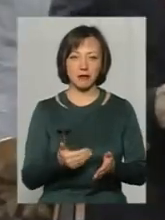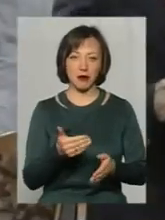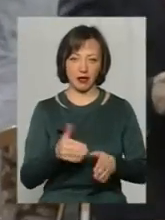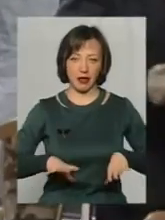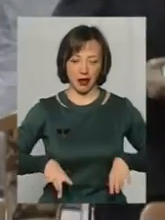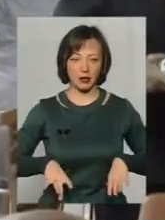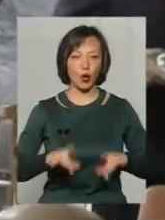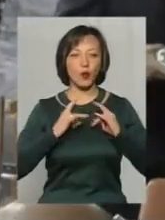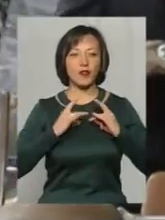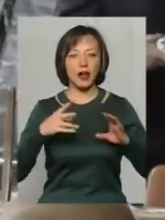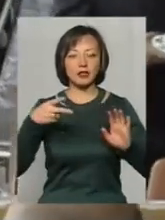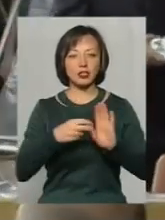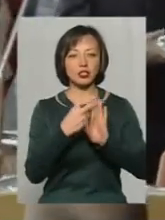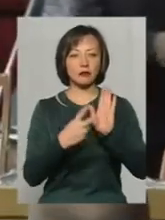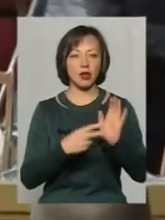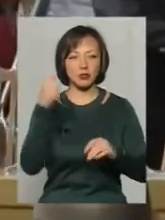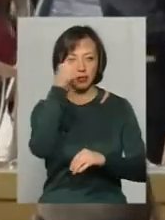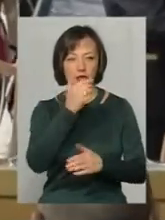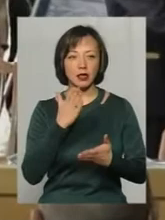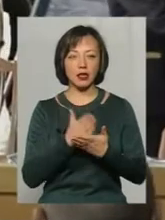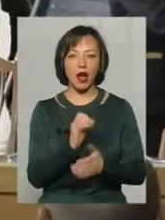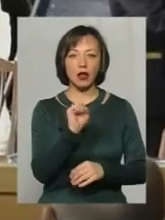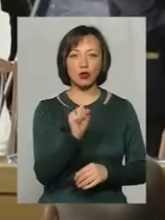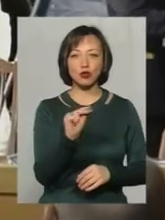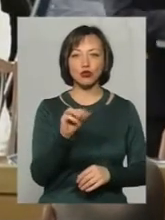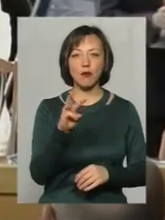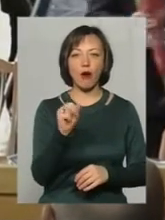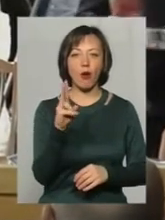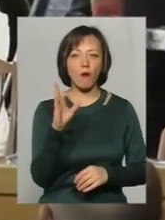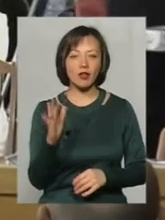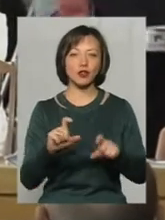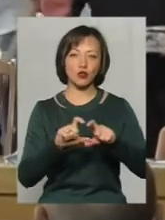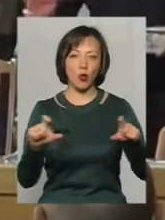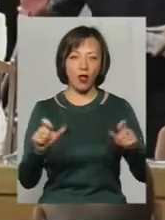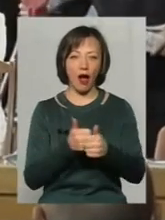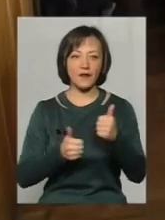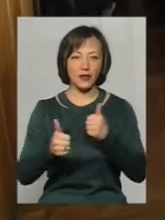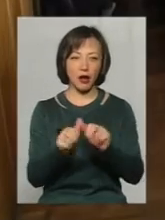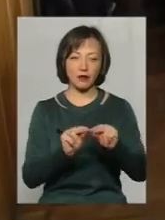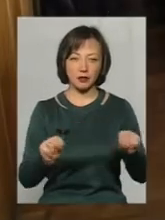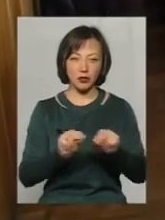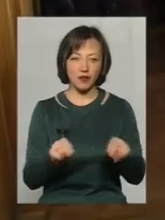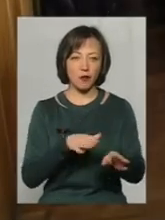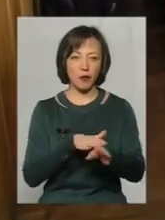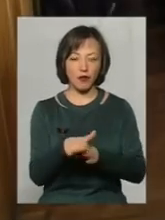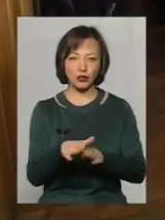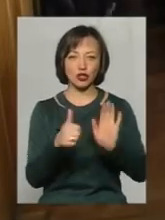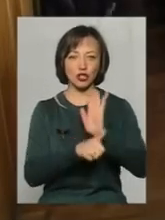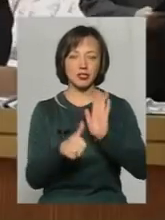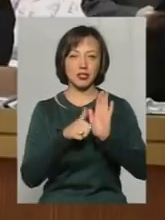Ювілейним 2017 рік є і для Анатолія Чумакова, і для «Авангарду», де він викладає. В школі виповнюється 60.